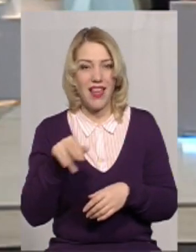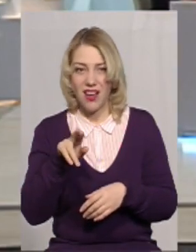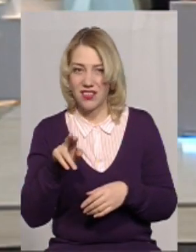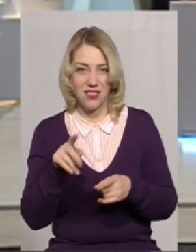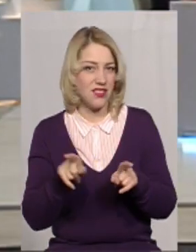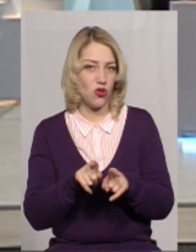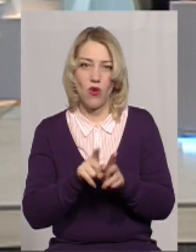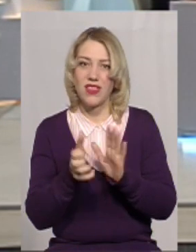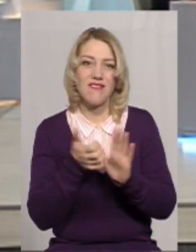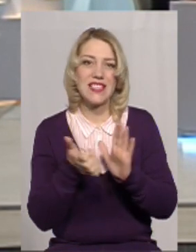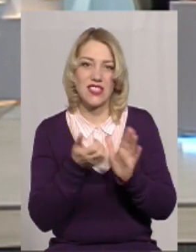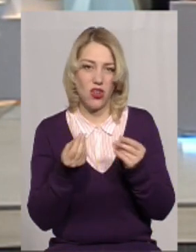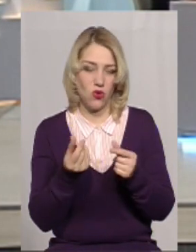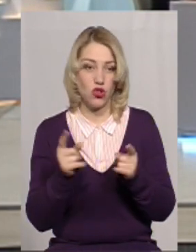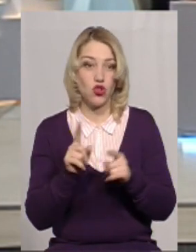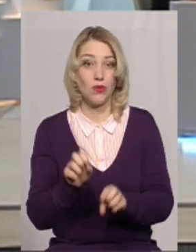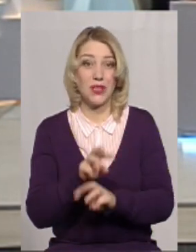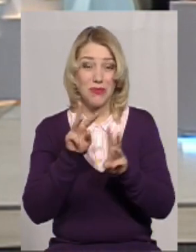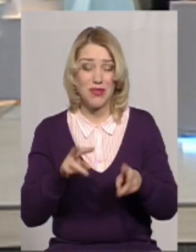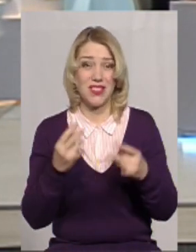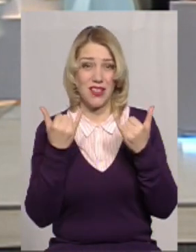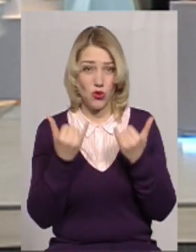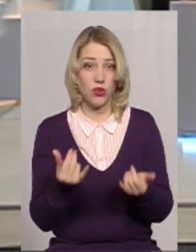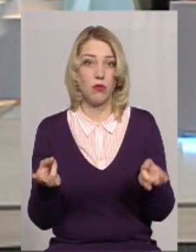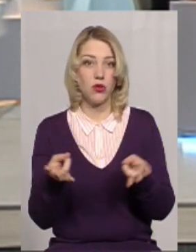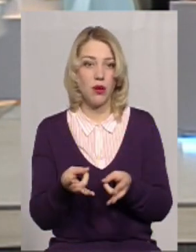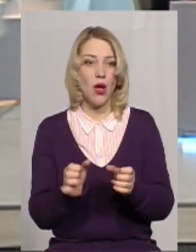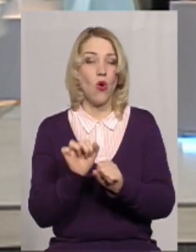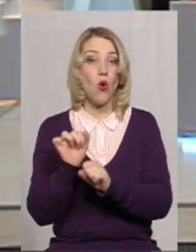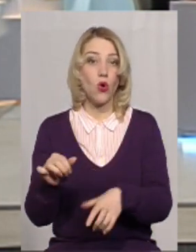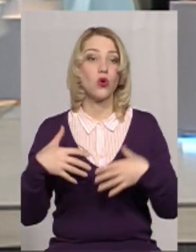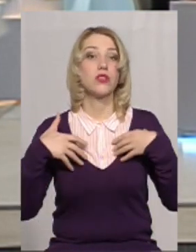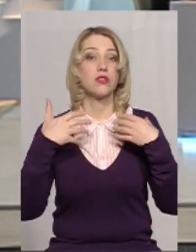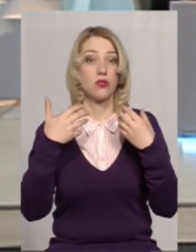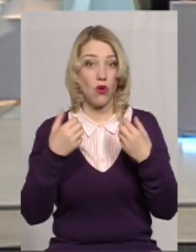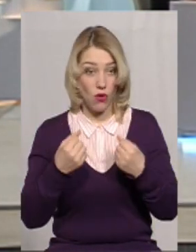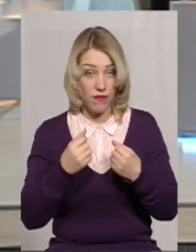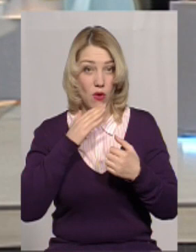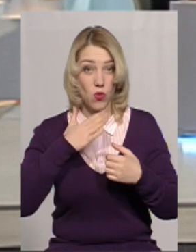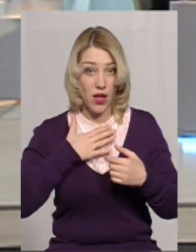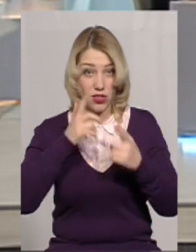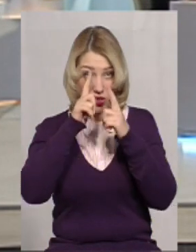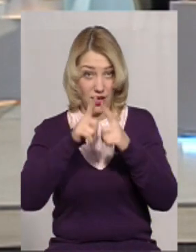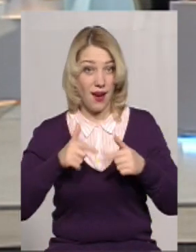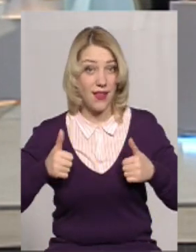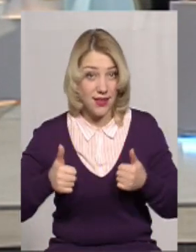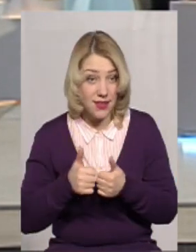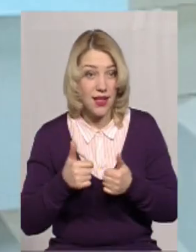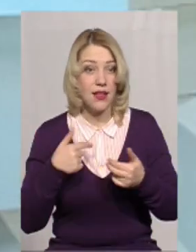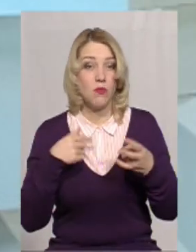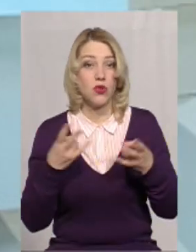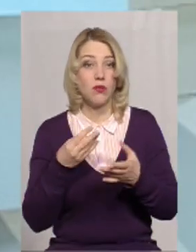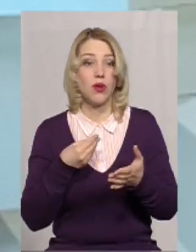не вистачило. Щоб забезпечити на сьогодні потреби охорони здоров'я в нашій країні, нам потрібен